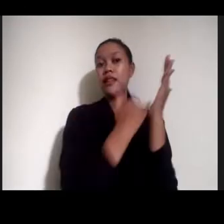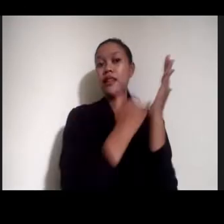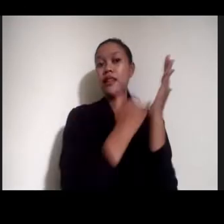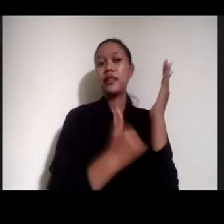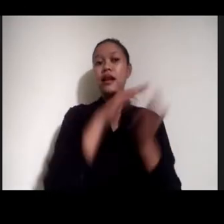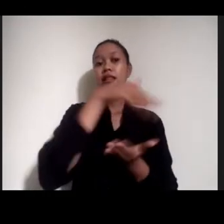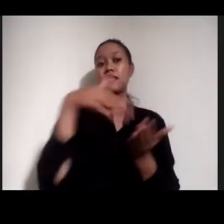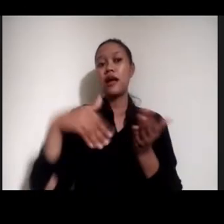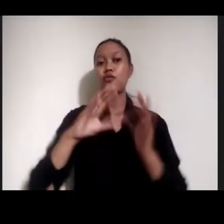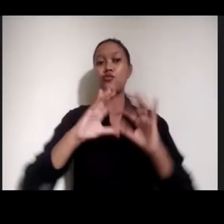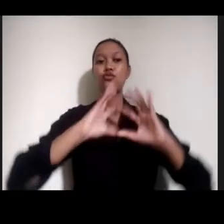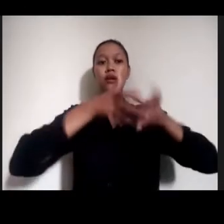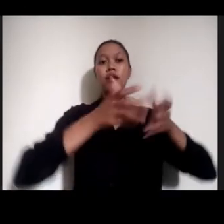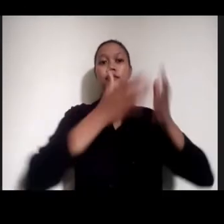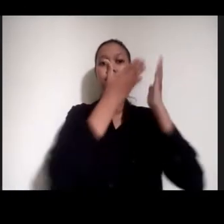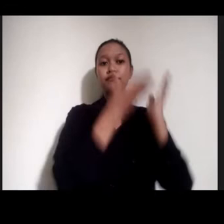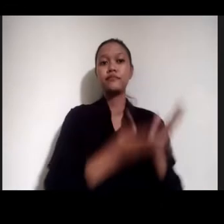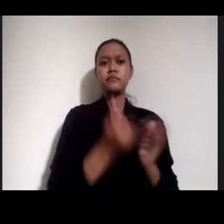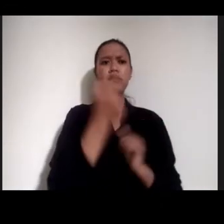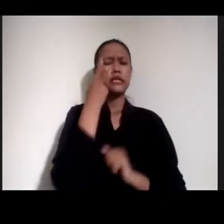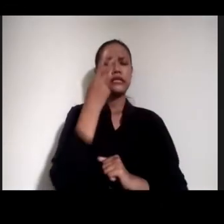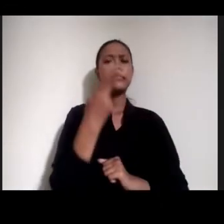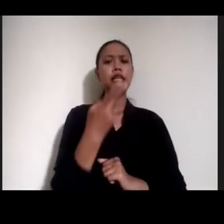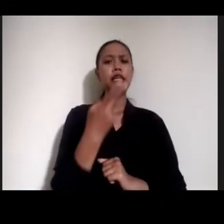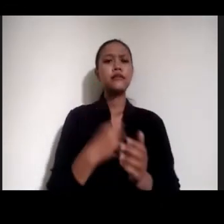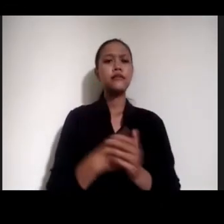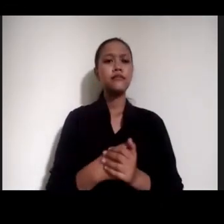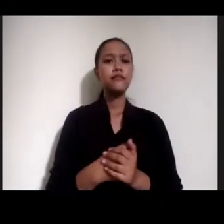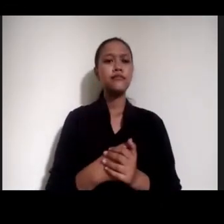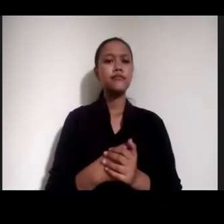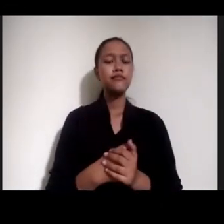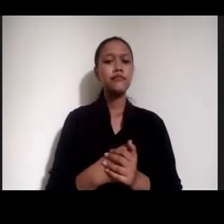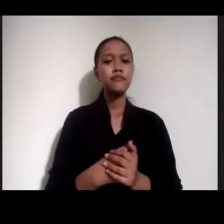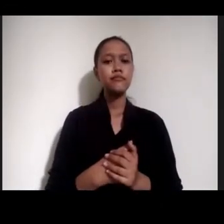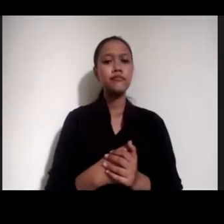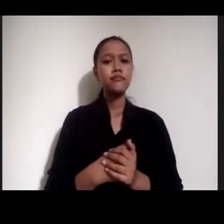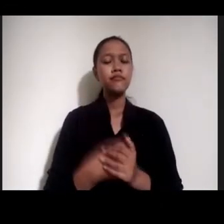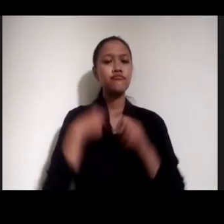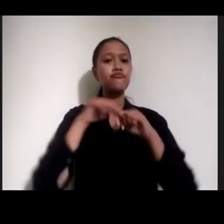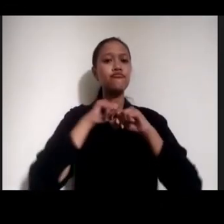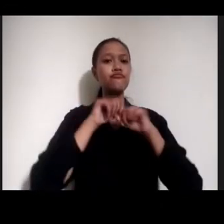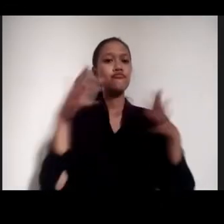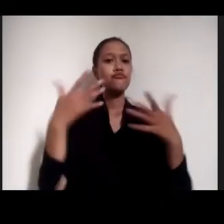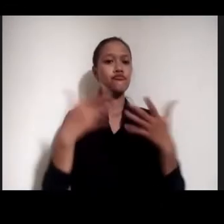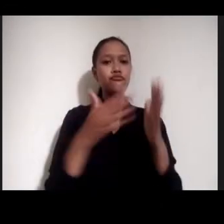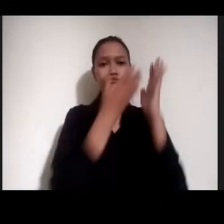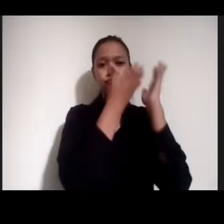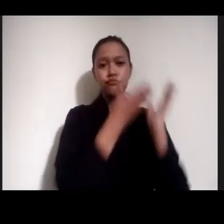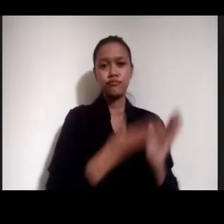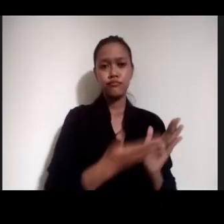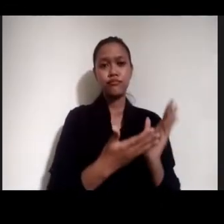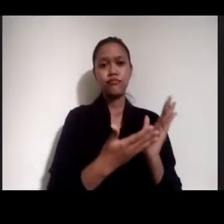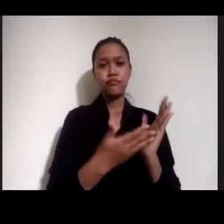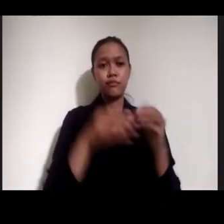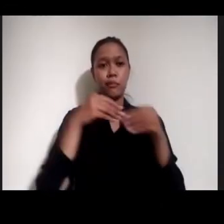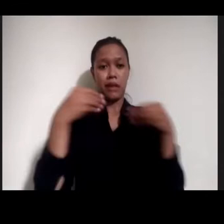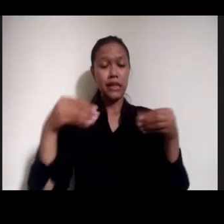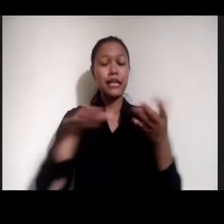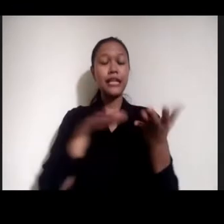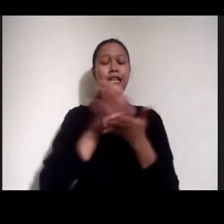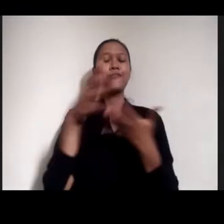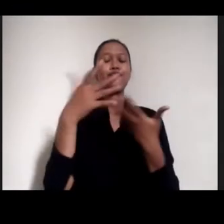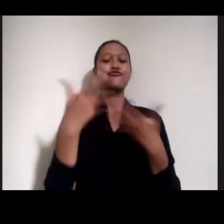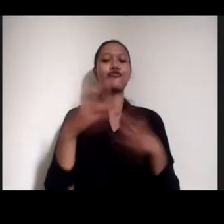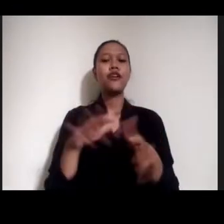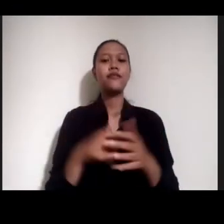Nah Ini data yang ada di dunia Nanti teman-teman bisa cek Yang aku share Ke teman-teman Kemarin materinya Sudah aku kirim juga